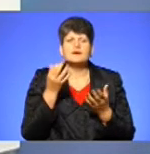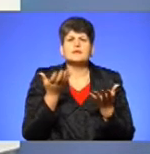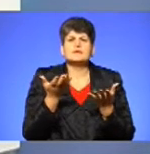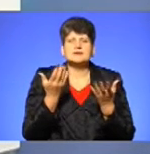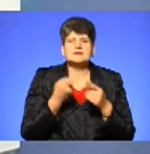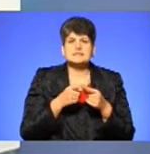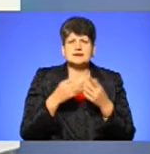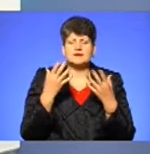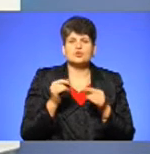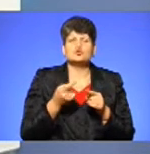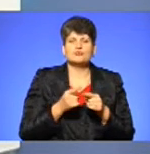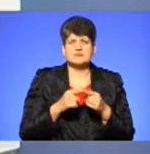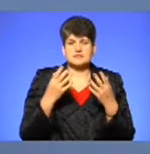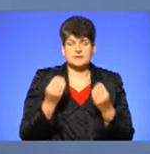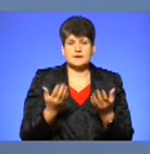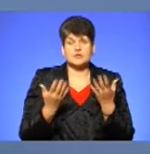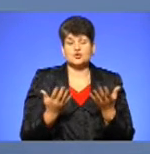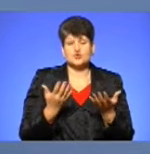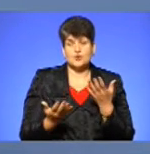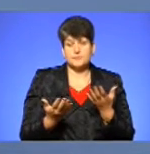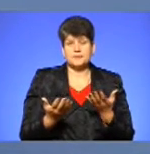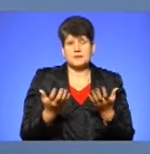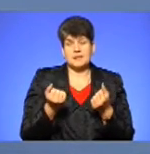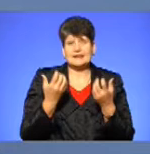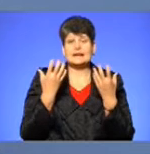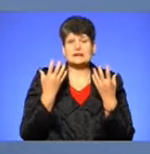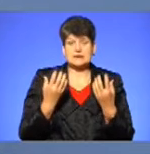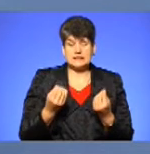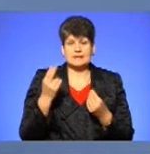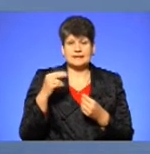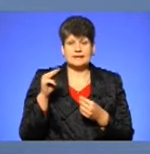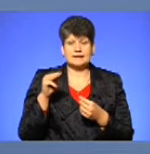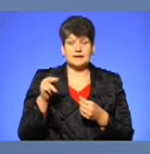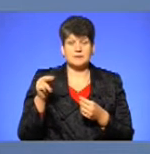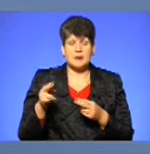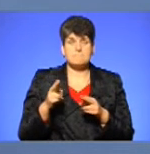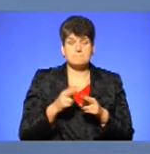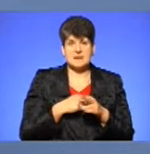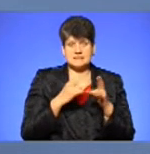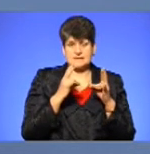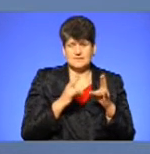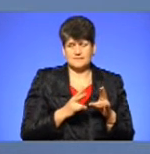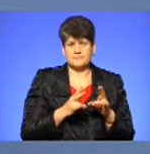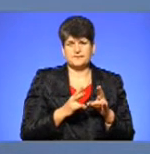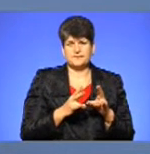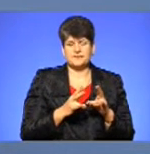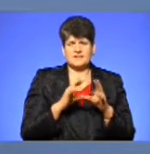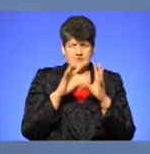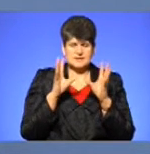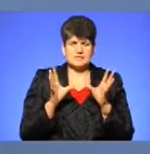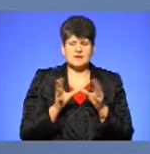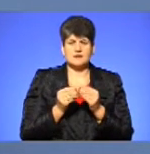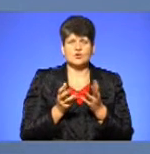дні і чому саме в ці дні? Якщо брати дні ДТП без травмованих, тобто, від загальної